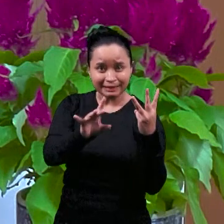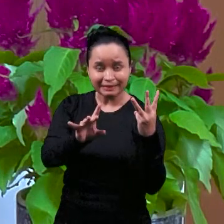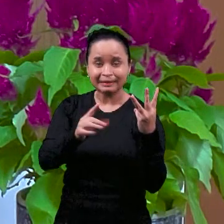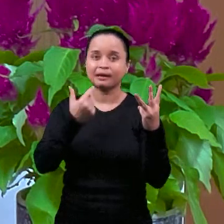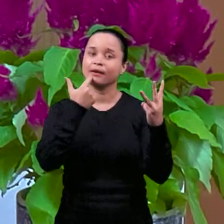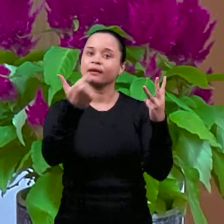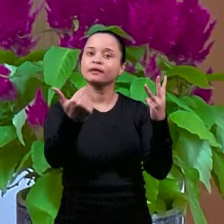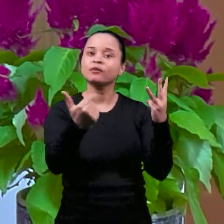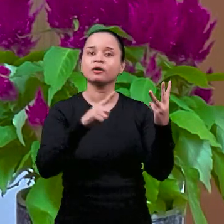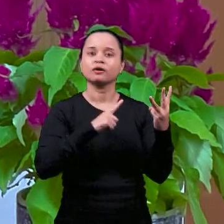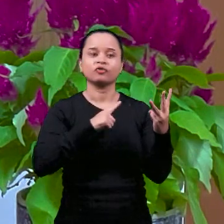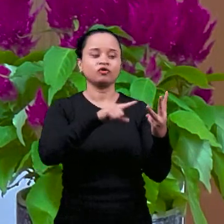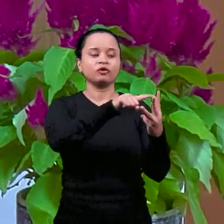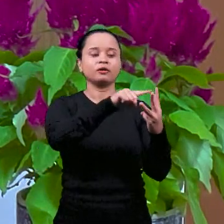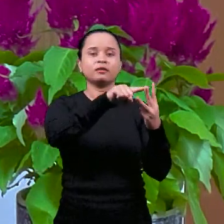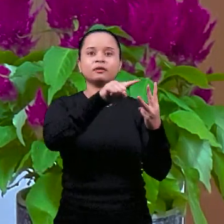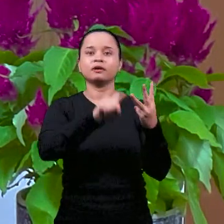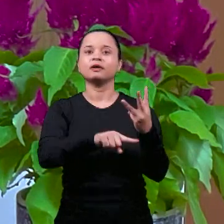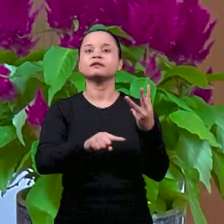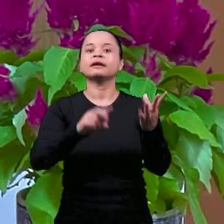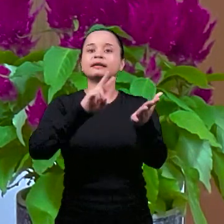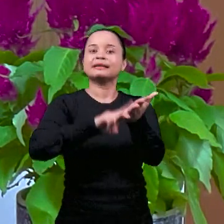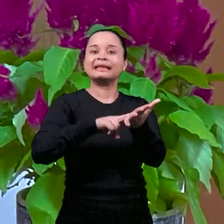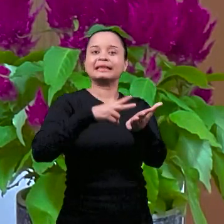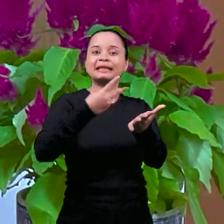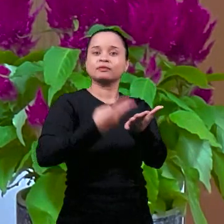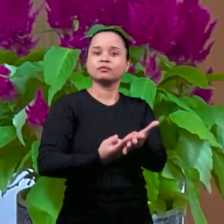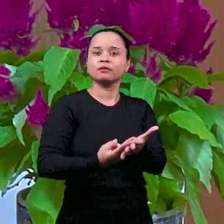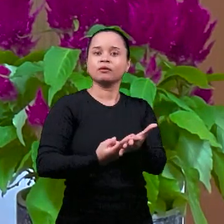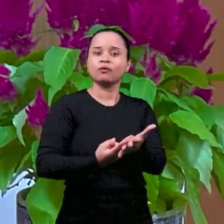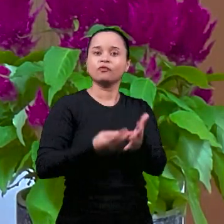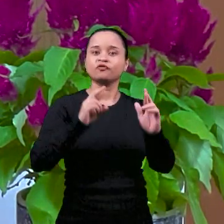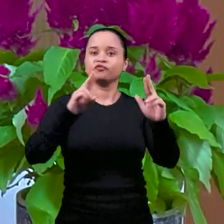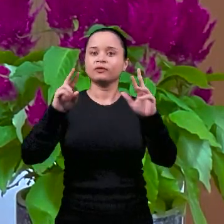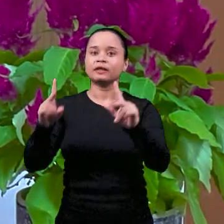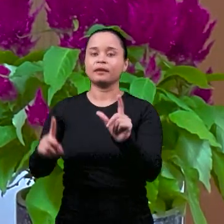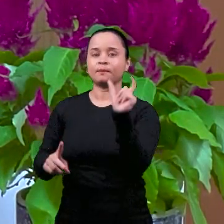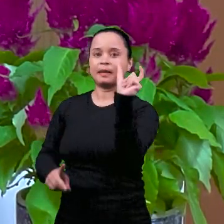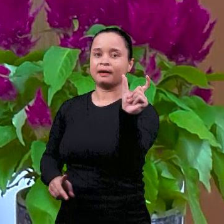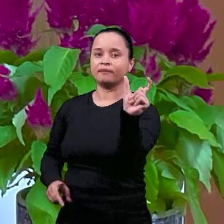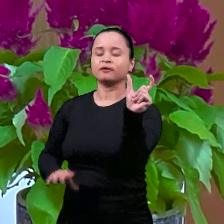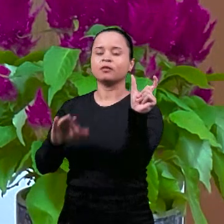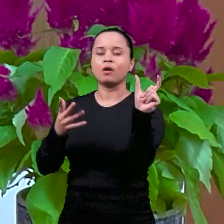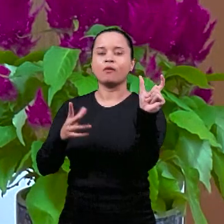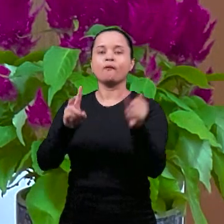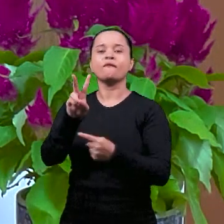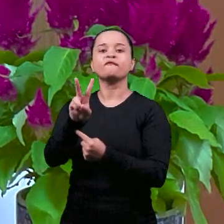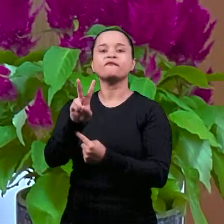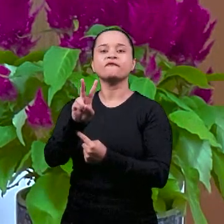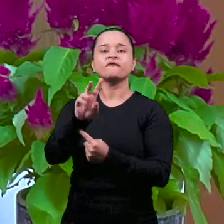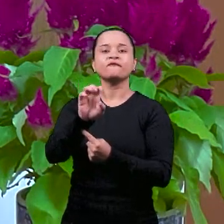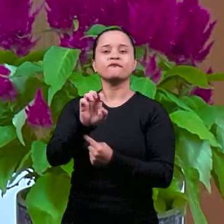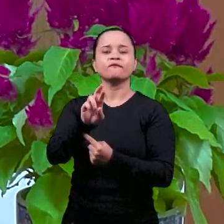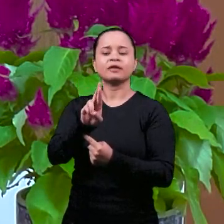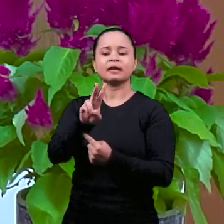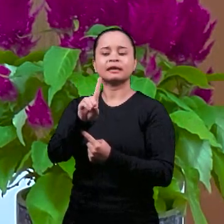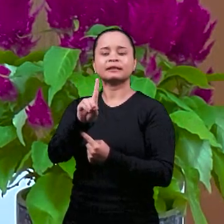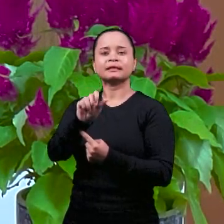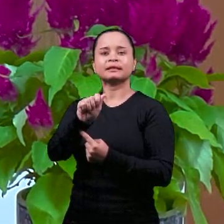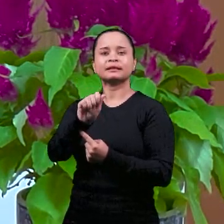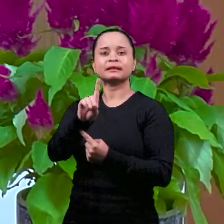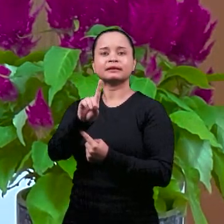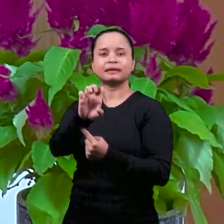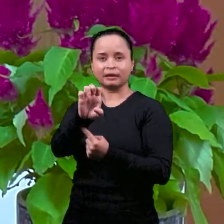Для каждого языка был свой перевод слова «истина». Одно